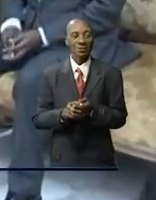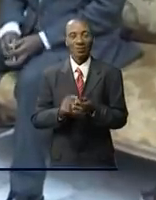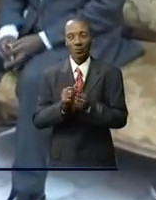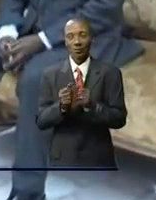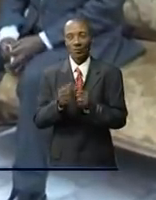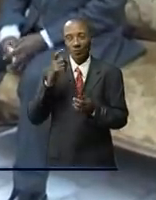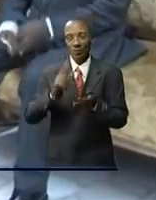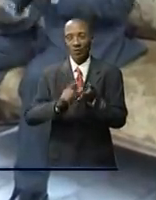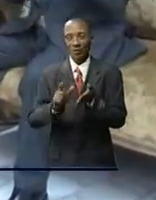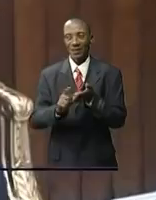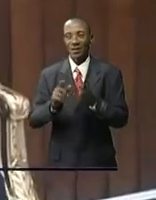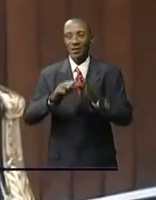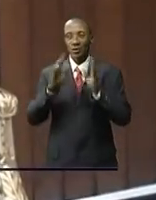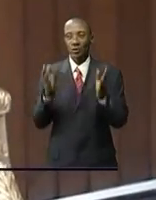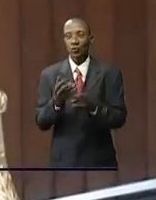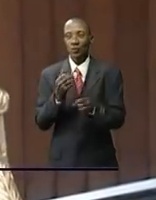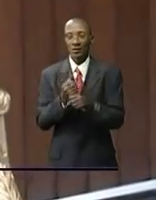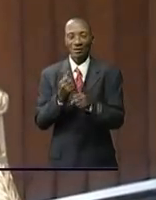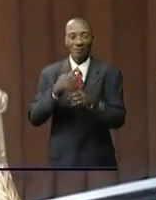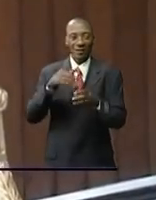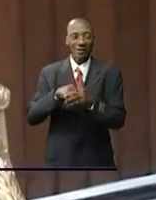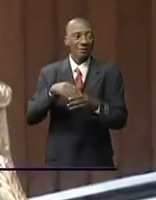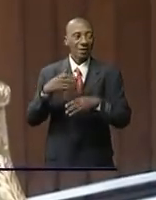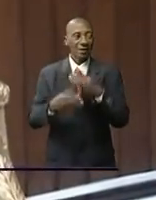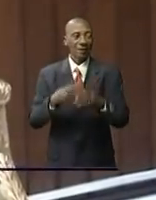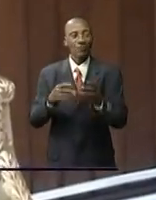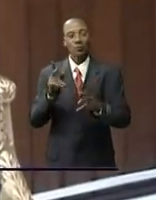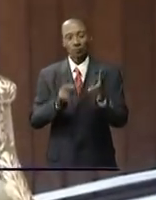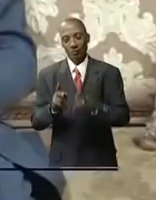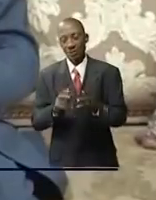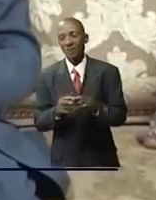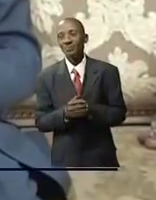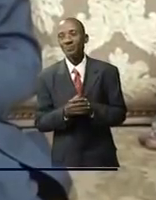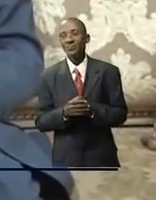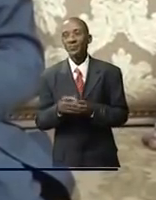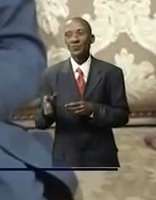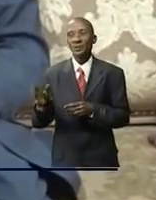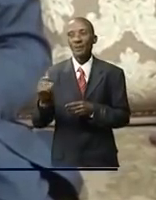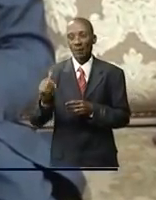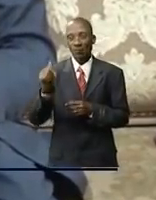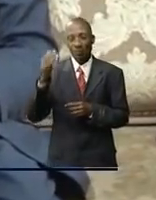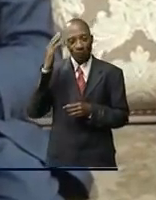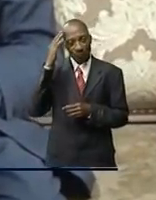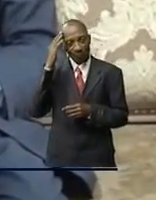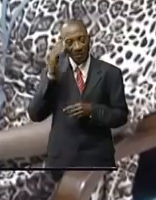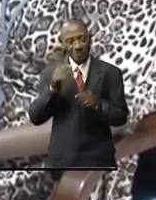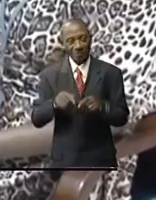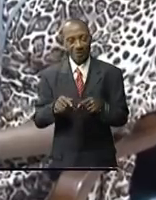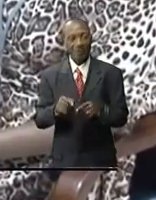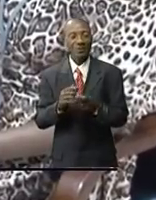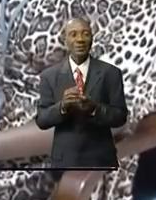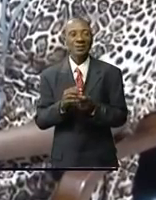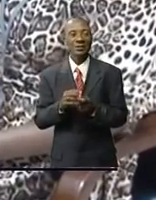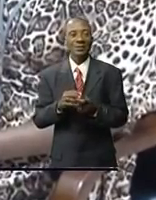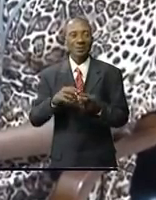'Assemblée nationale pour qu'on ait ce dialogue de haut niveau à partir du 3 novembre. On va discuter de toutes les questions